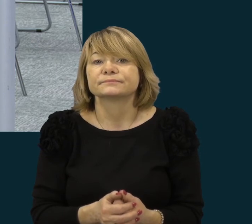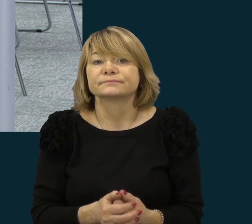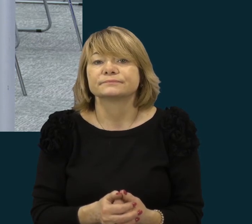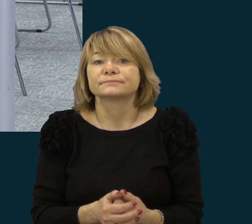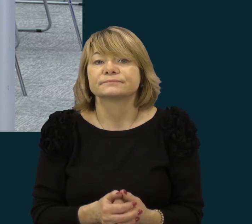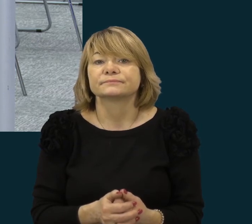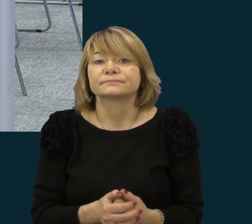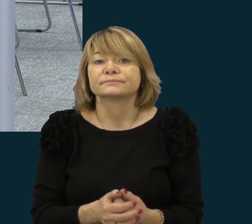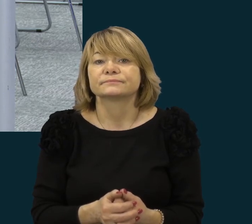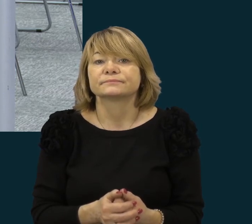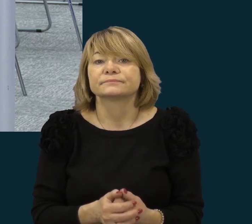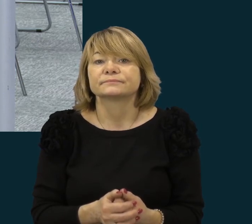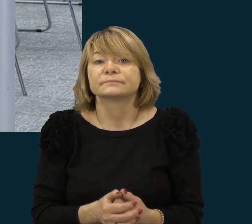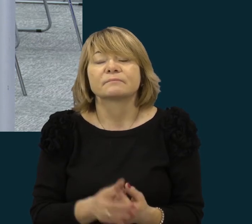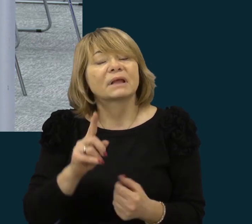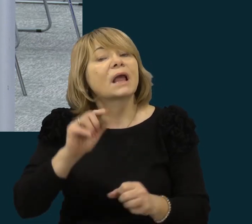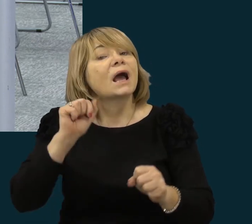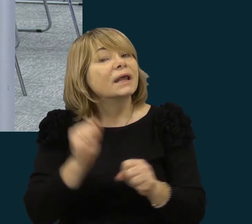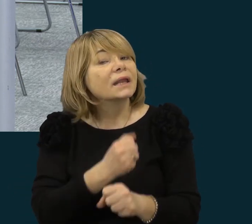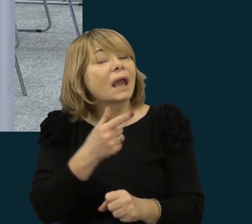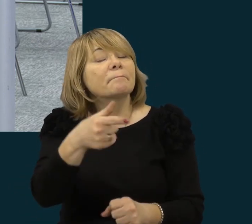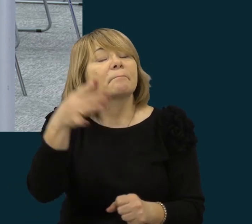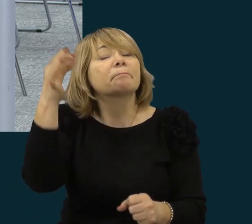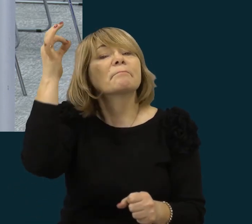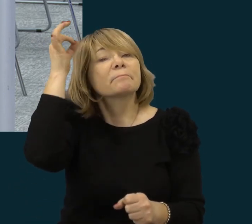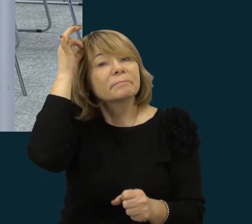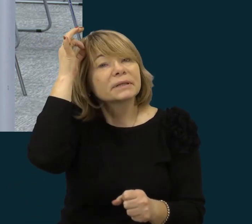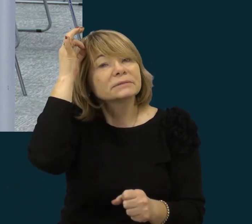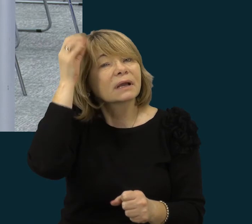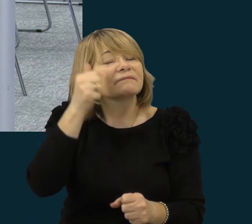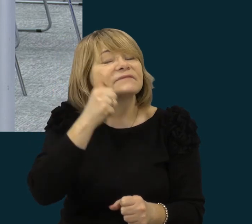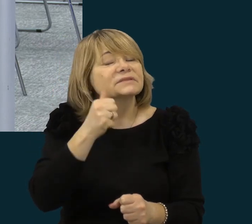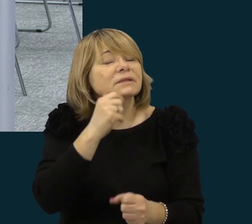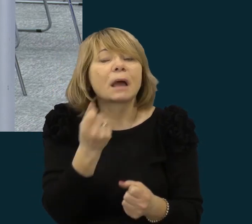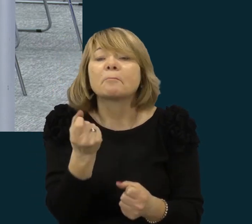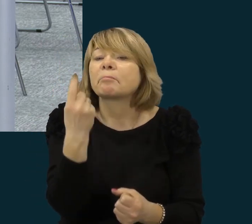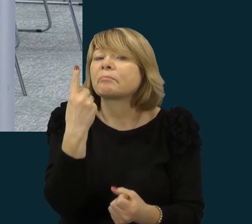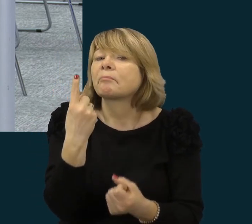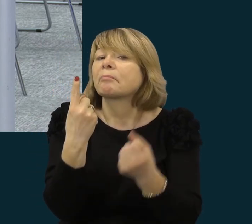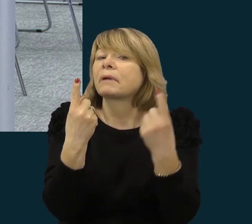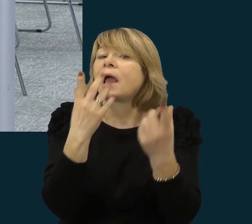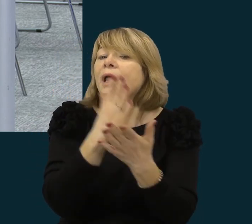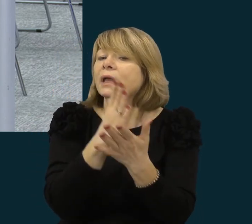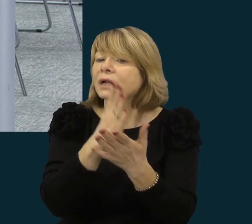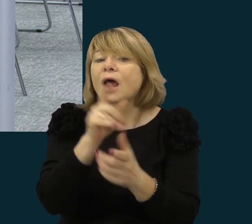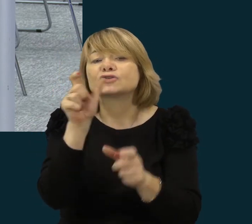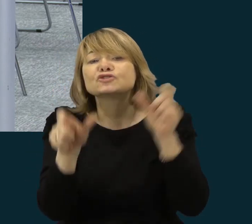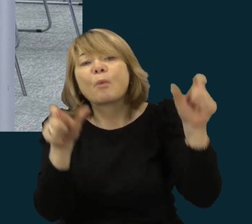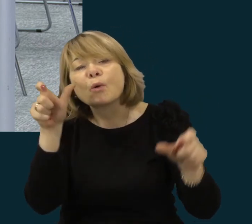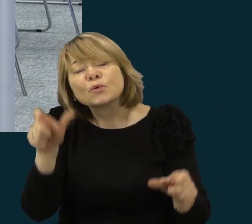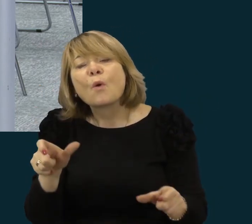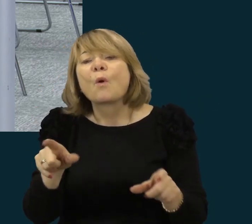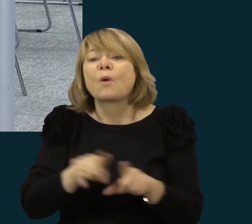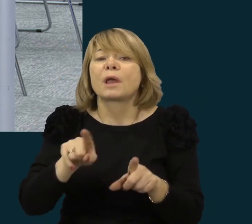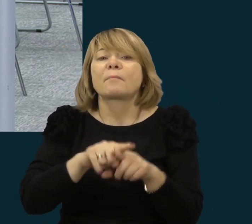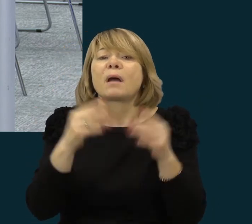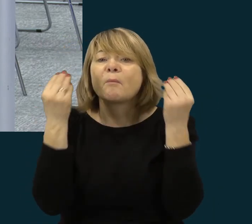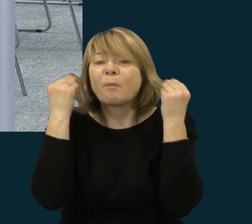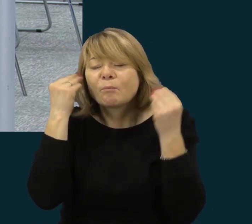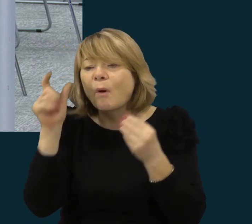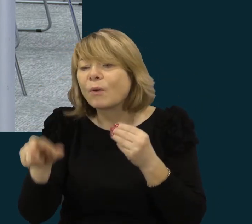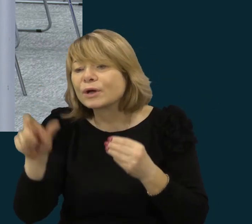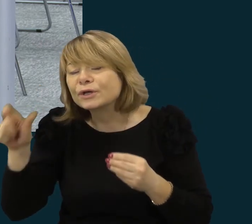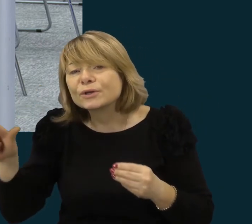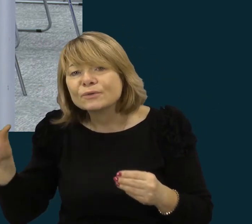reikia prisiminti tą dalyką, kad visuomet atsiranda žmonių, ne tik mokinių, bet ir žmonių, kurie galvoja, kad